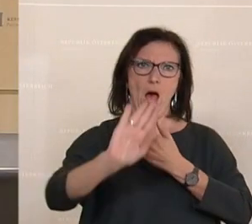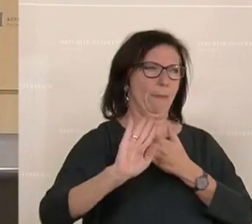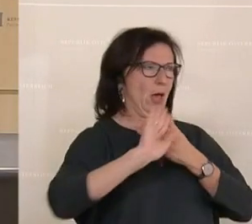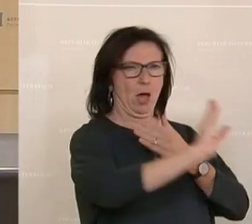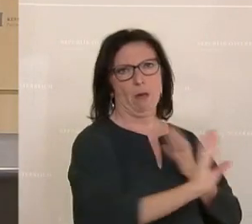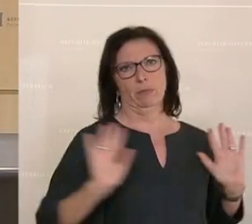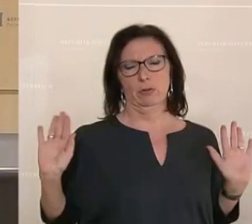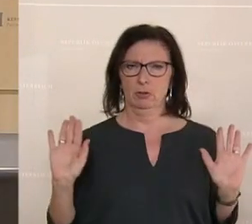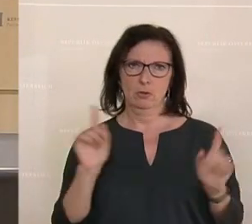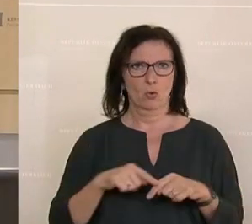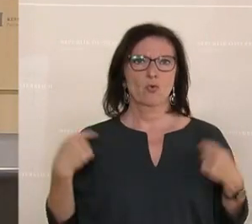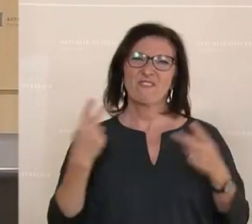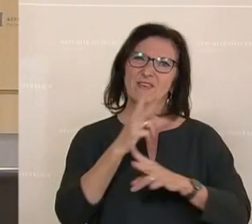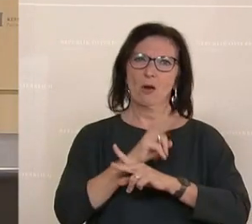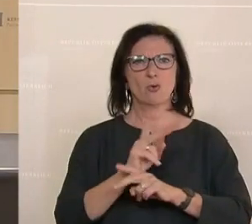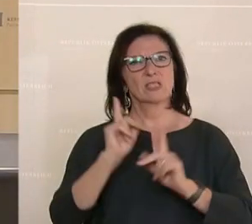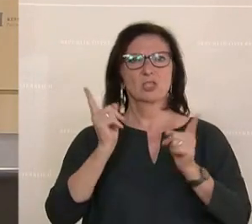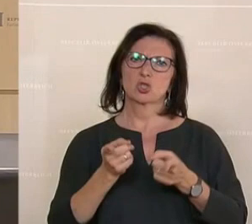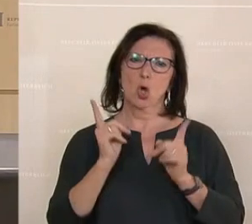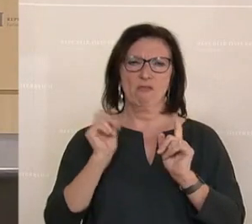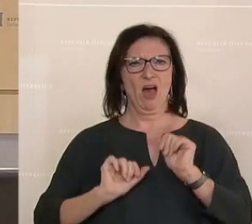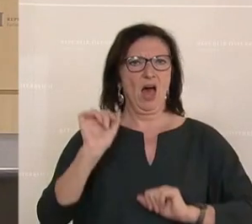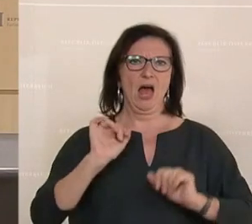uns als Österreich neutral verhalten sollten.